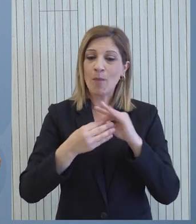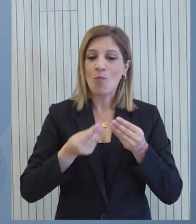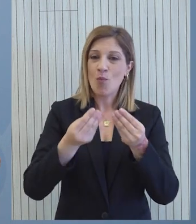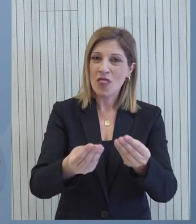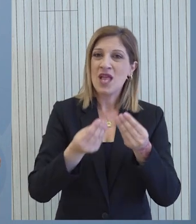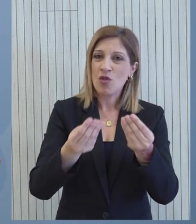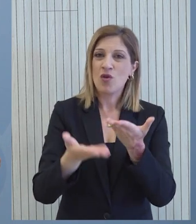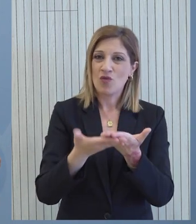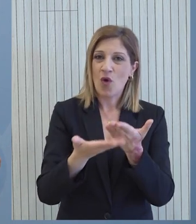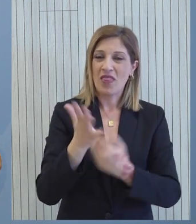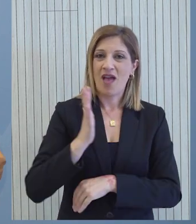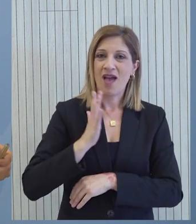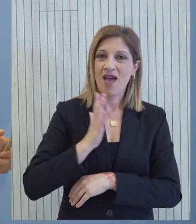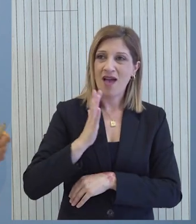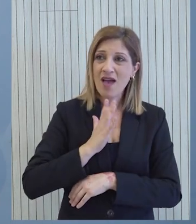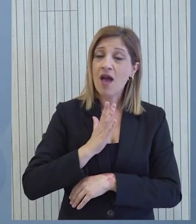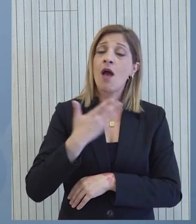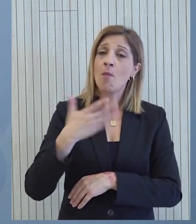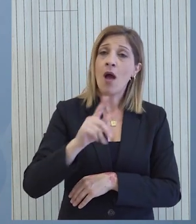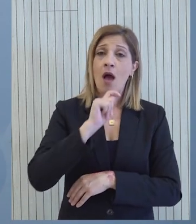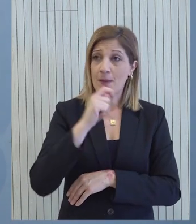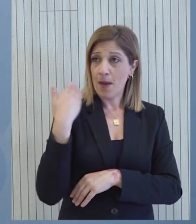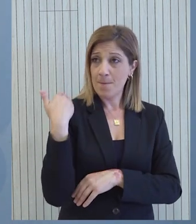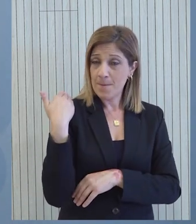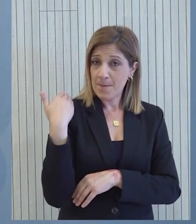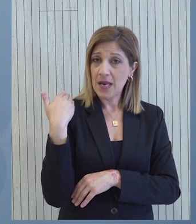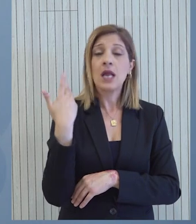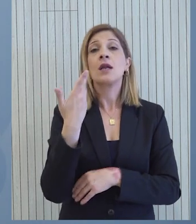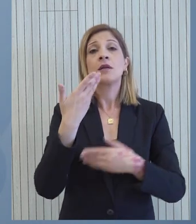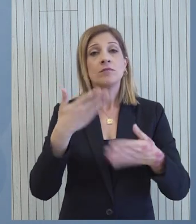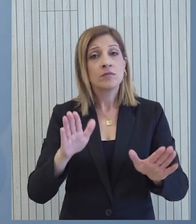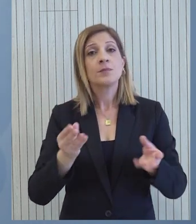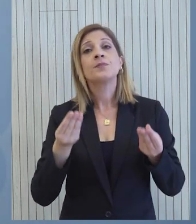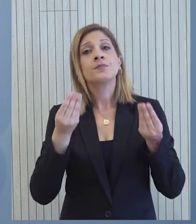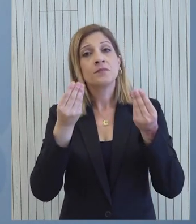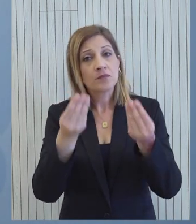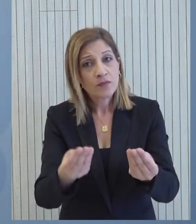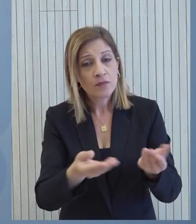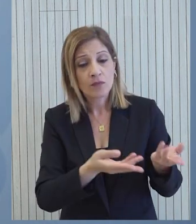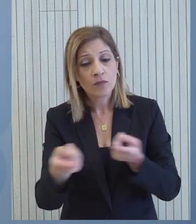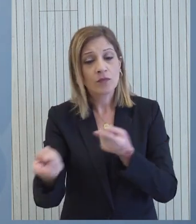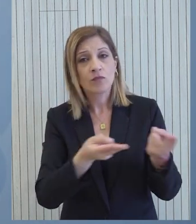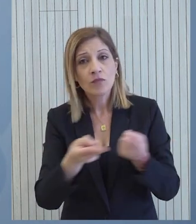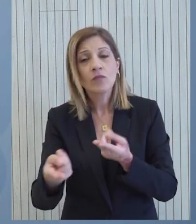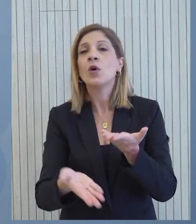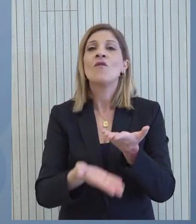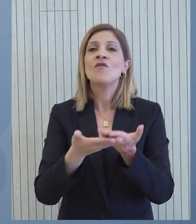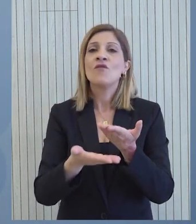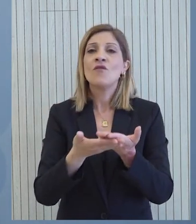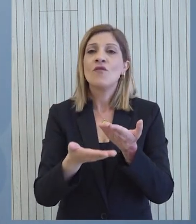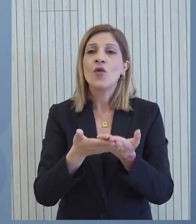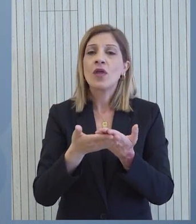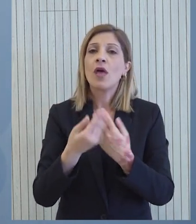ανθρωπιστική βοήθεια και όπως έχω ήδη αναφέρει εξάλλου ήδη έχει παραδοθεί έχει διανεμηθεί μεγάλο μέρος της βοήθειας το οποίο